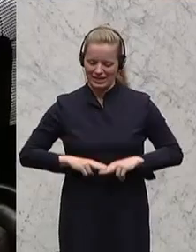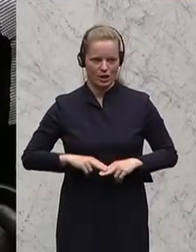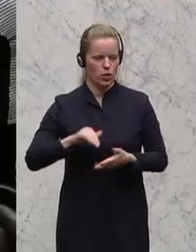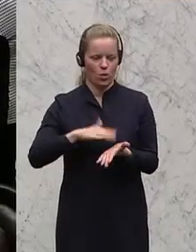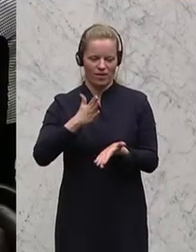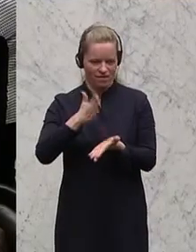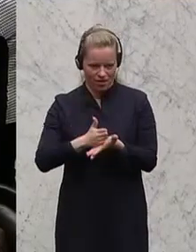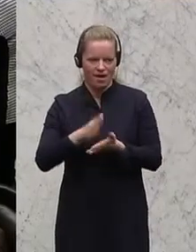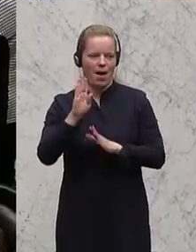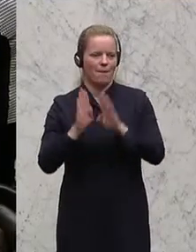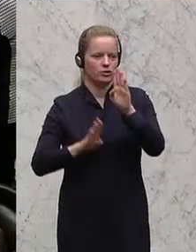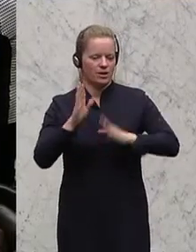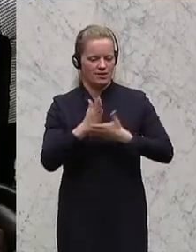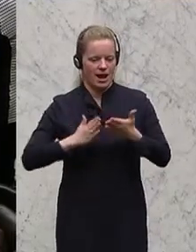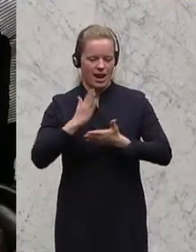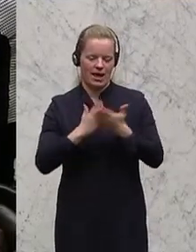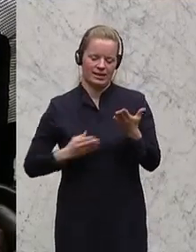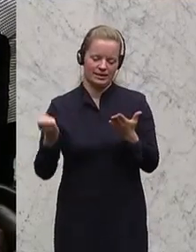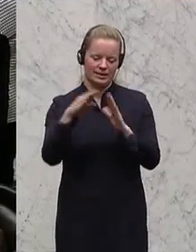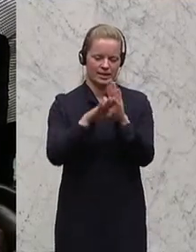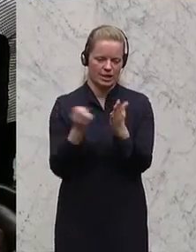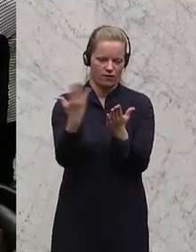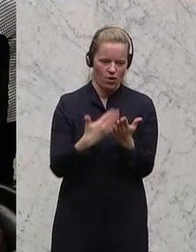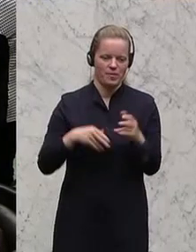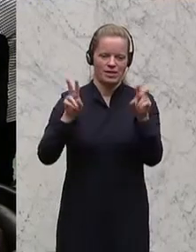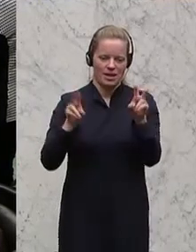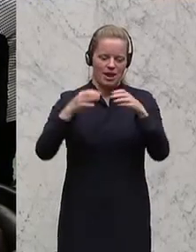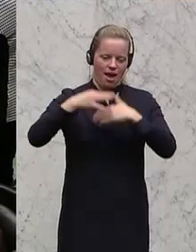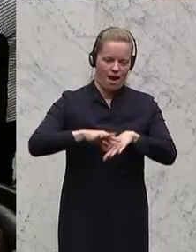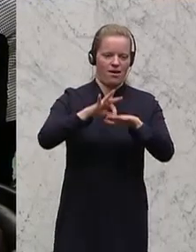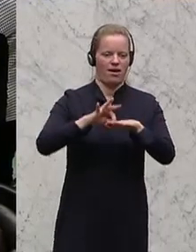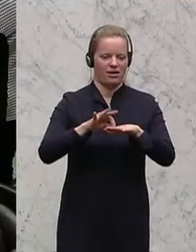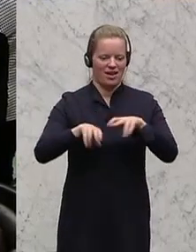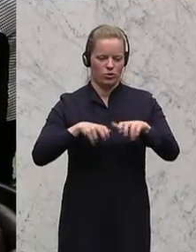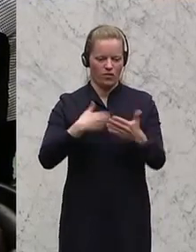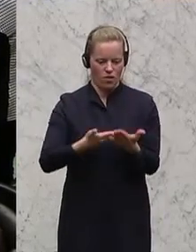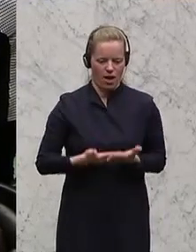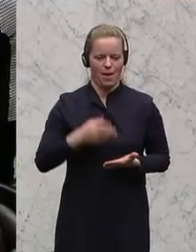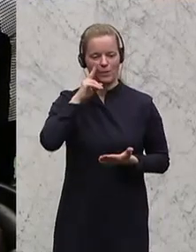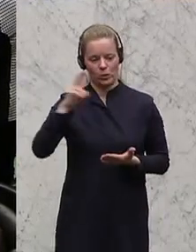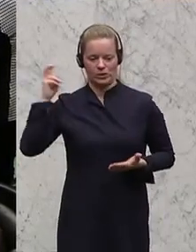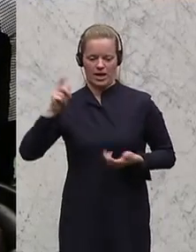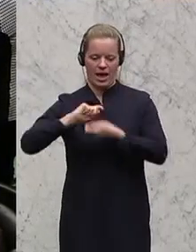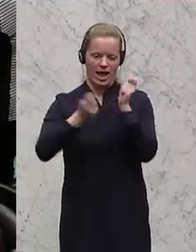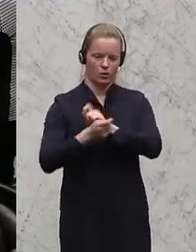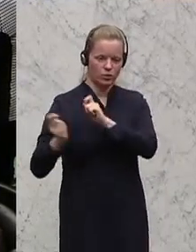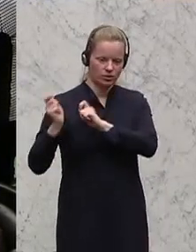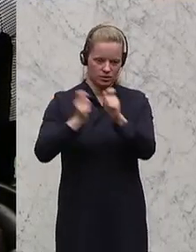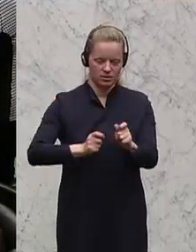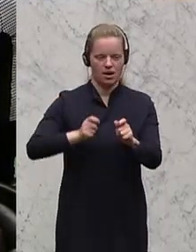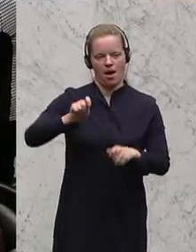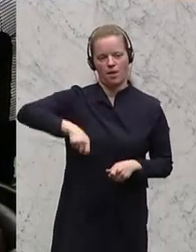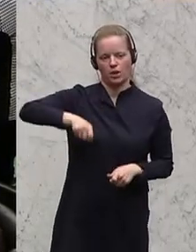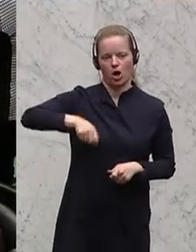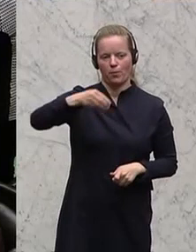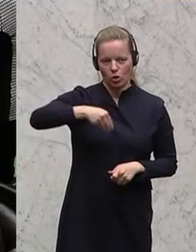abgestimmten Teile des Gesetzentwurfs am Titel und Eingang in der Fassung der Regierungsvorlage unter Berücksichtigung des Abänderungsantrags der Abgeordneten